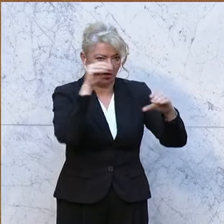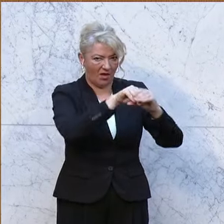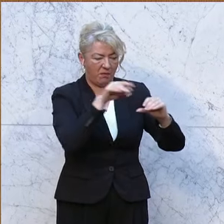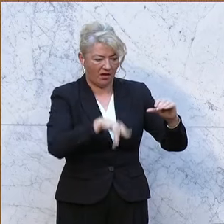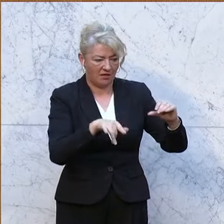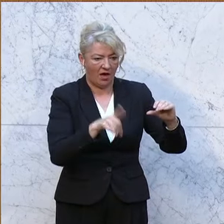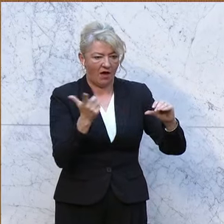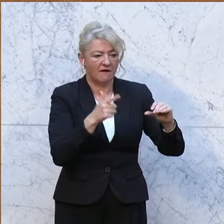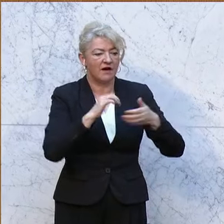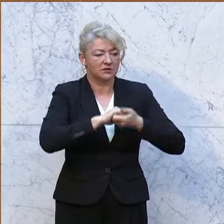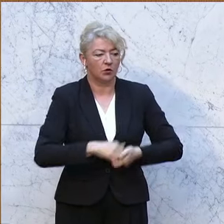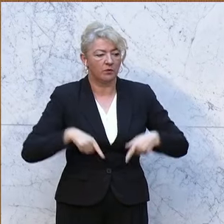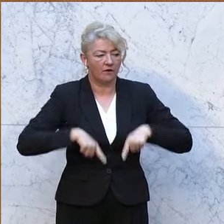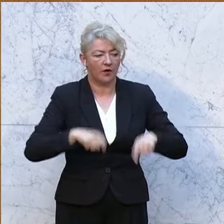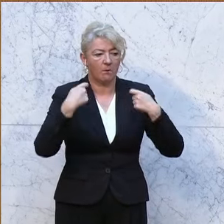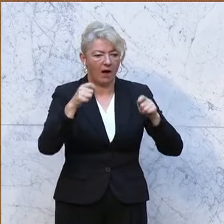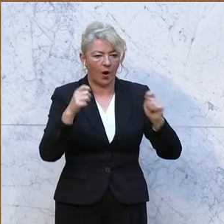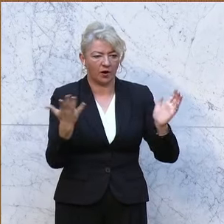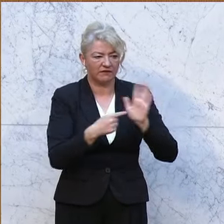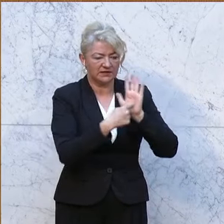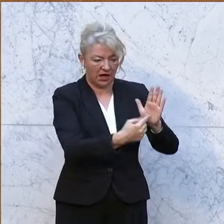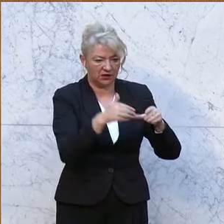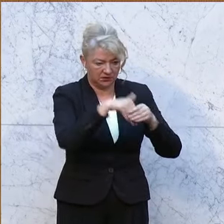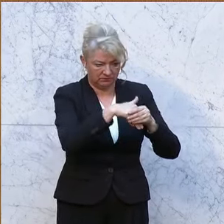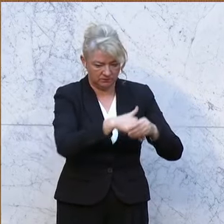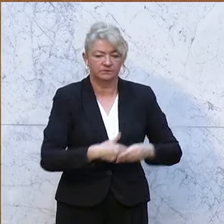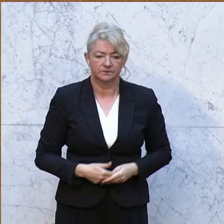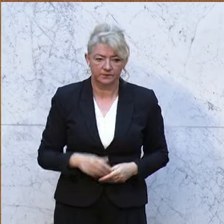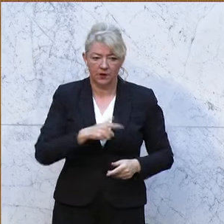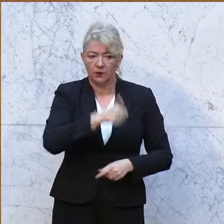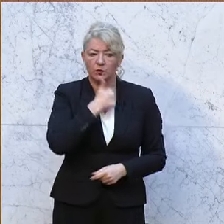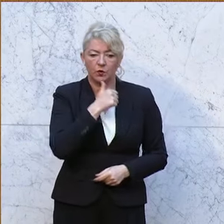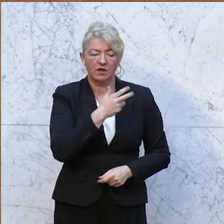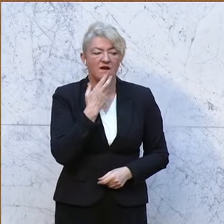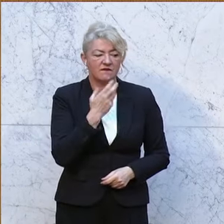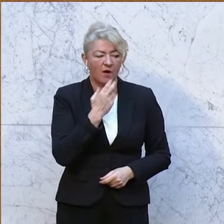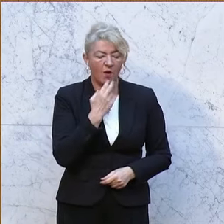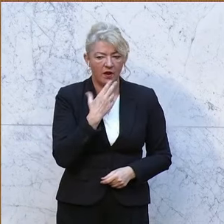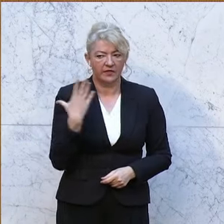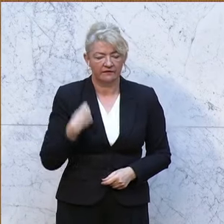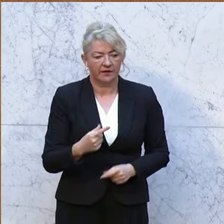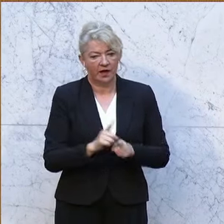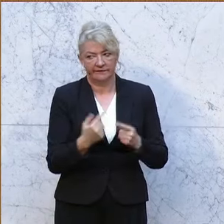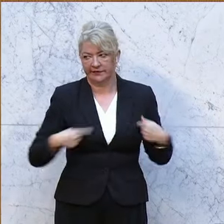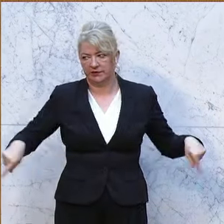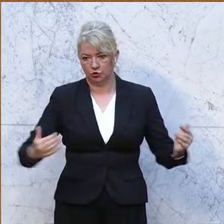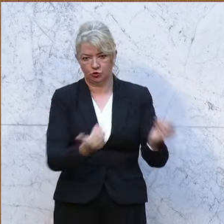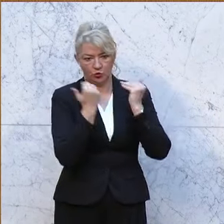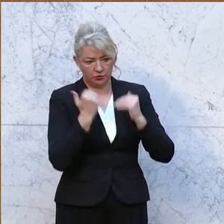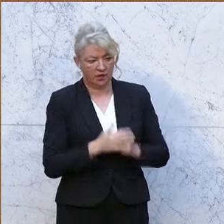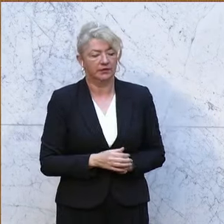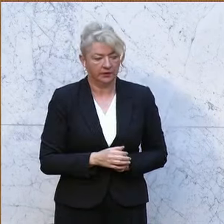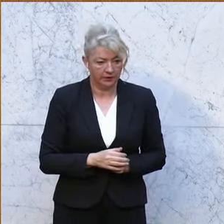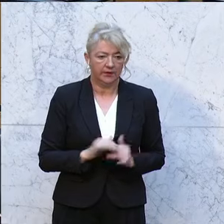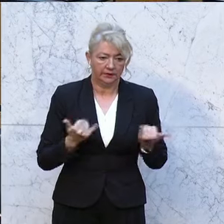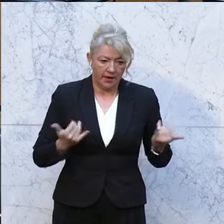in dem, was uns hier Clubbob Frau Maurer präsentiert hat. Die Grünen wollen uns wieder einmal schützen. Da müssen wir Edi Fischer in die